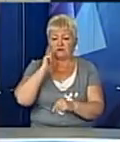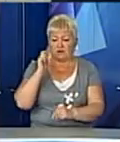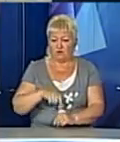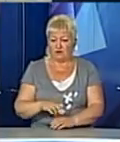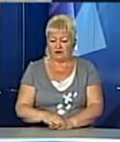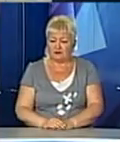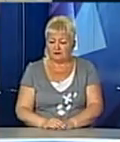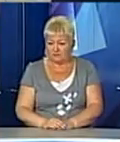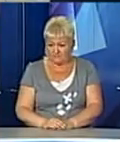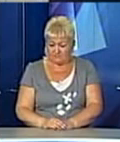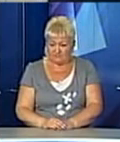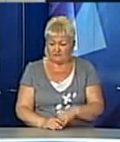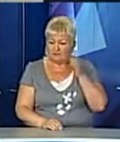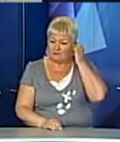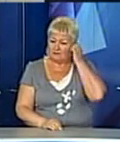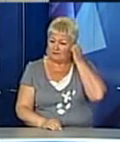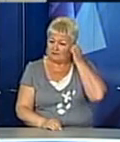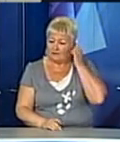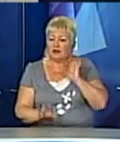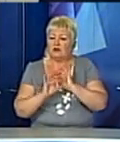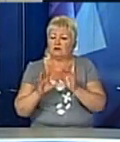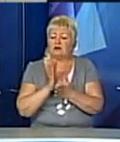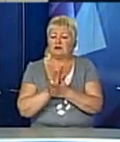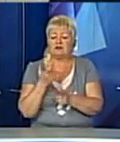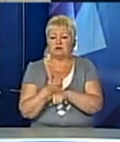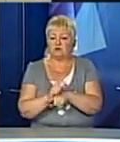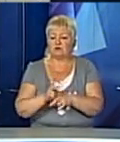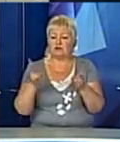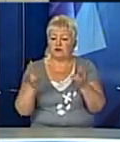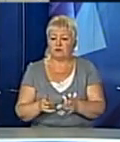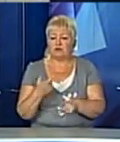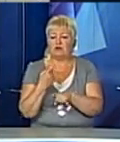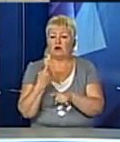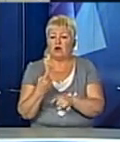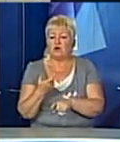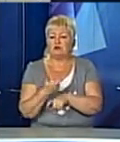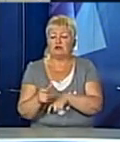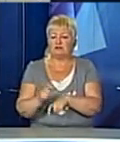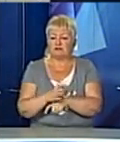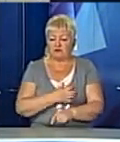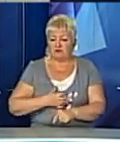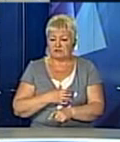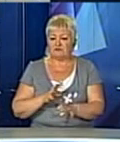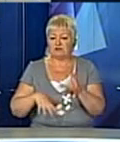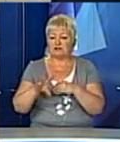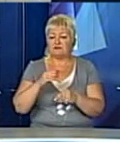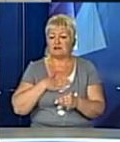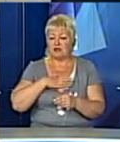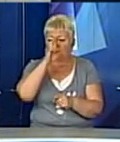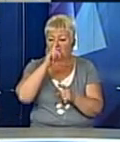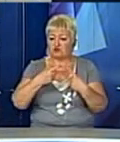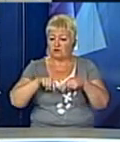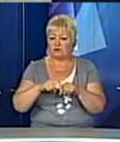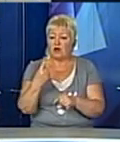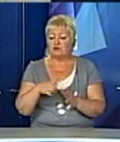Реформа децентралізації є вкрай необхідна і одна з найважливіших для всієї нашої держави, адже вона